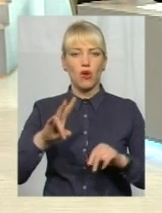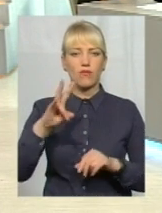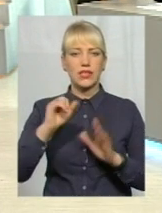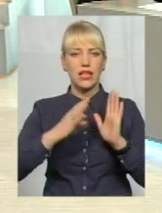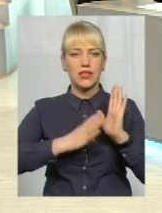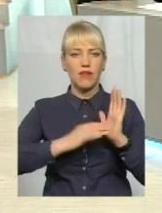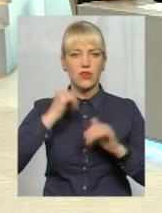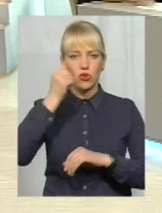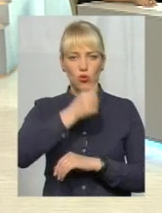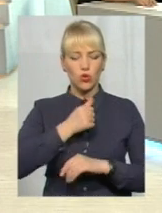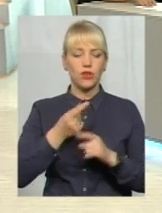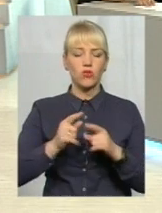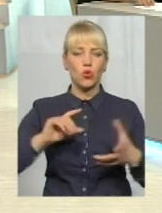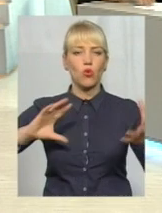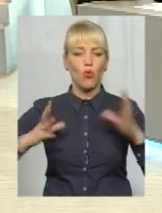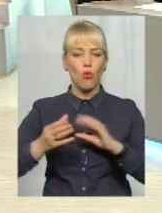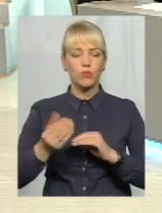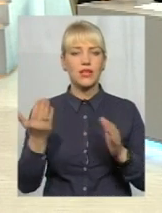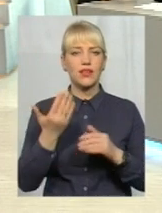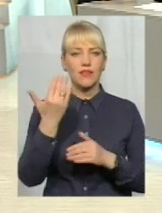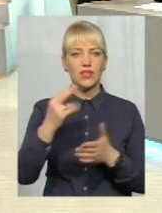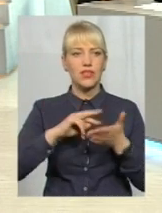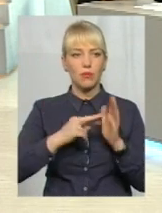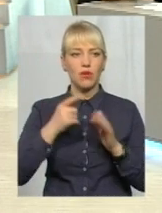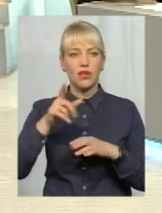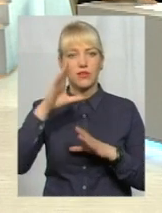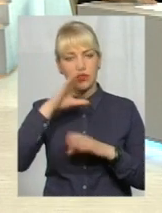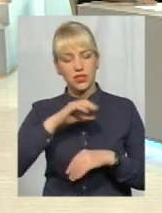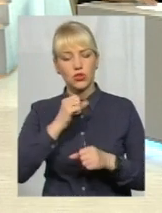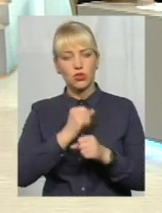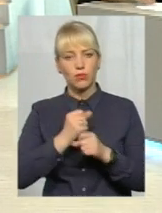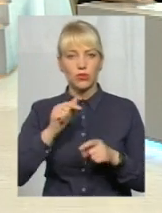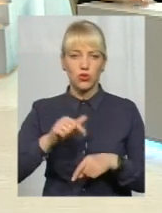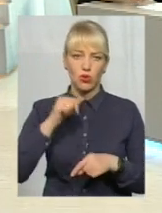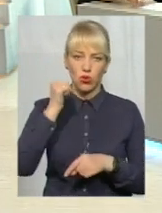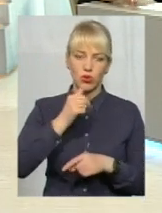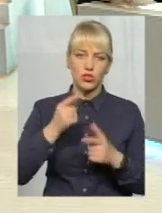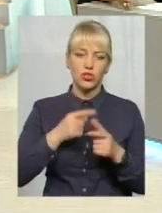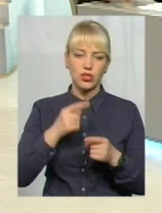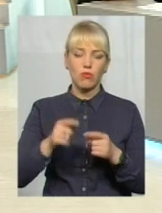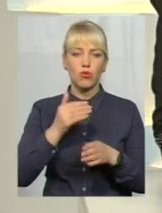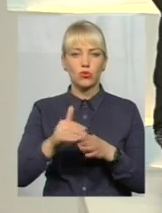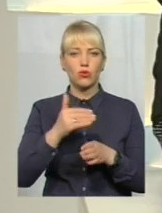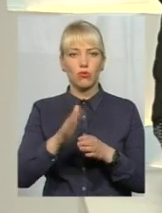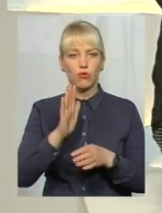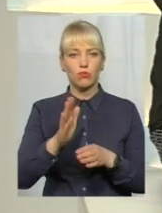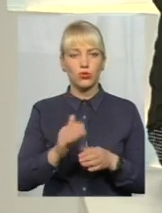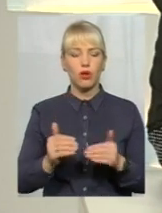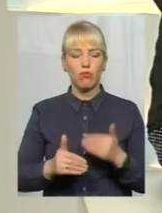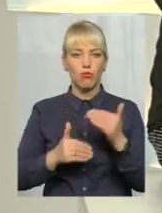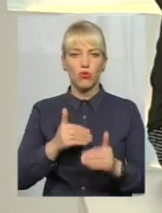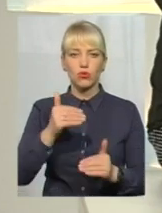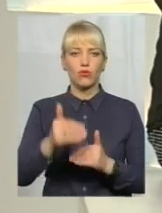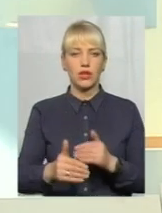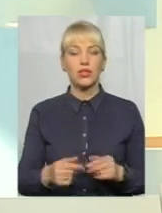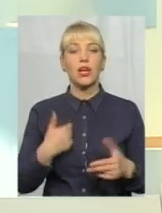Чи той обсяг, який ви запланували, встигнете все ж таки зробити цього року, чи це так поступово буде просуватись далі? Ну, відверто